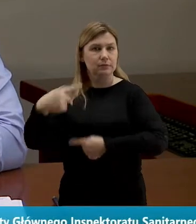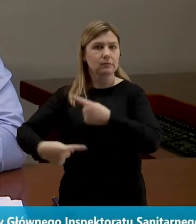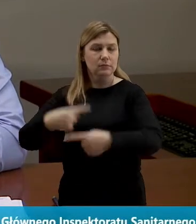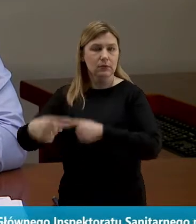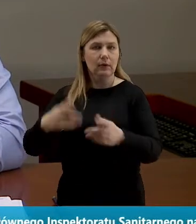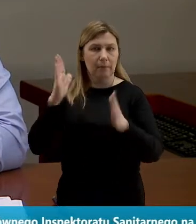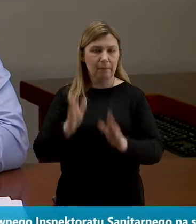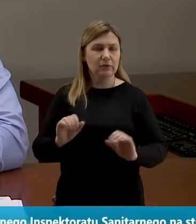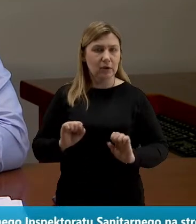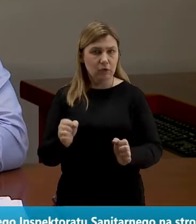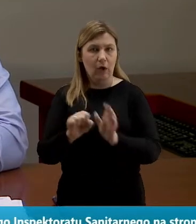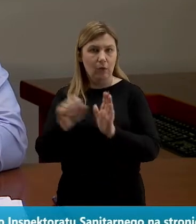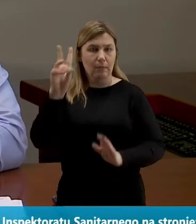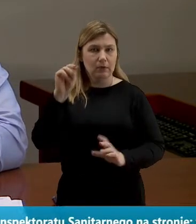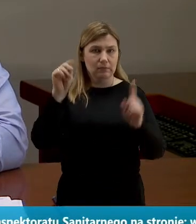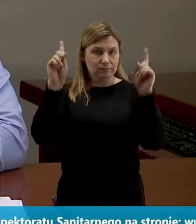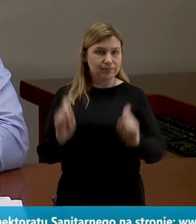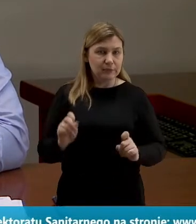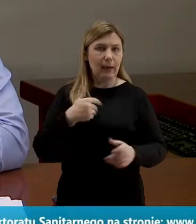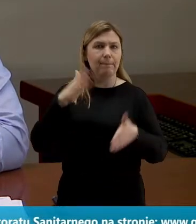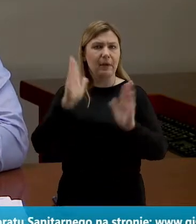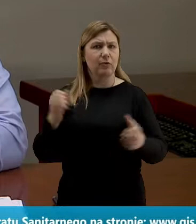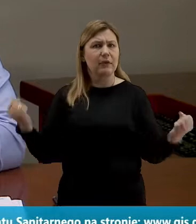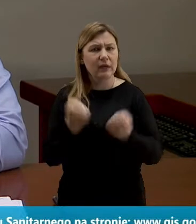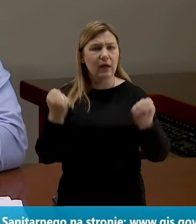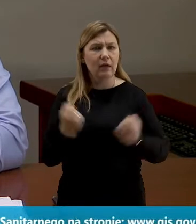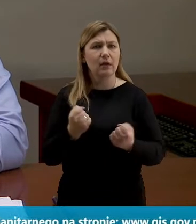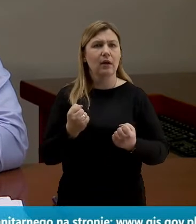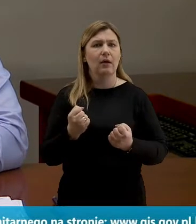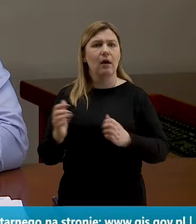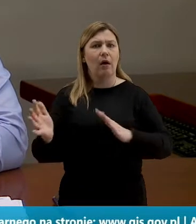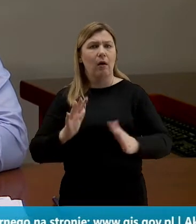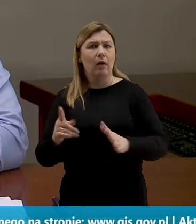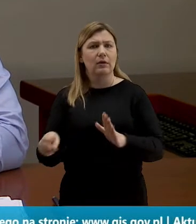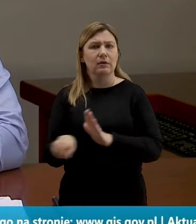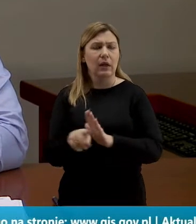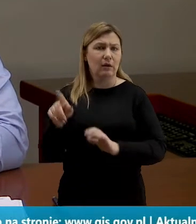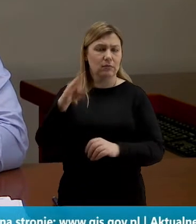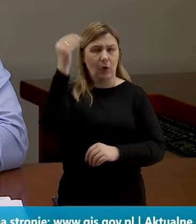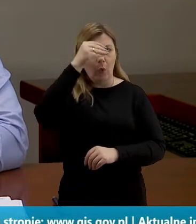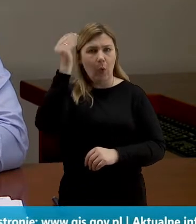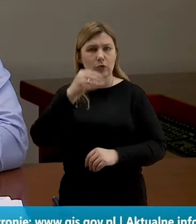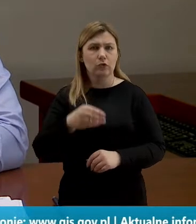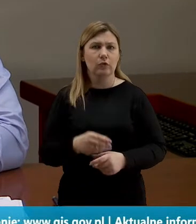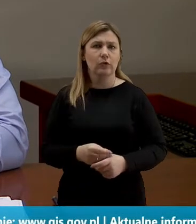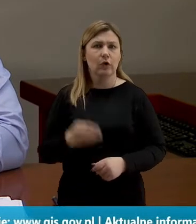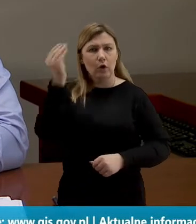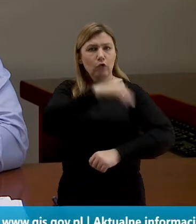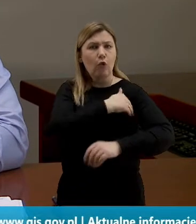będzie funkcjonował już od poniedziałku. Będziemy się starali szczególną troskę położyć na uczniów szkół